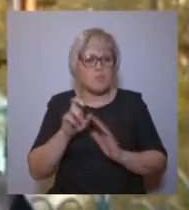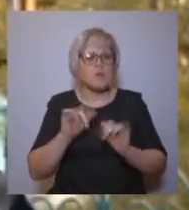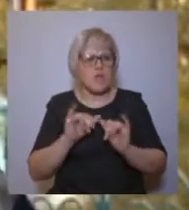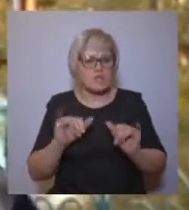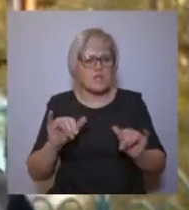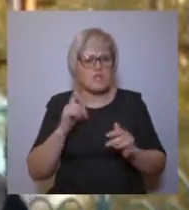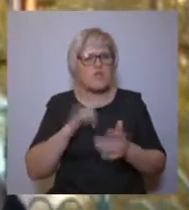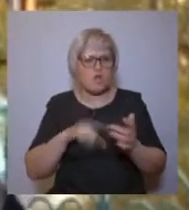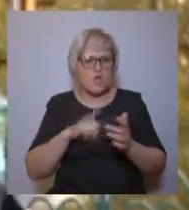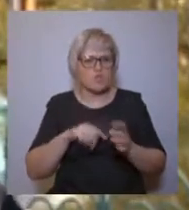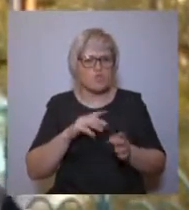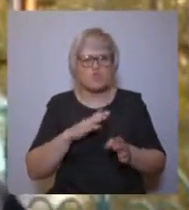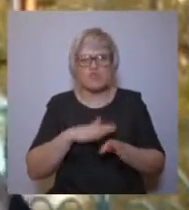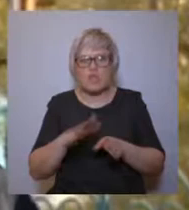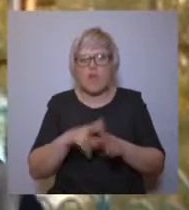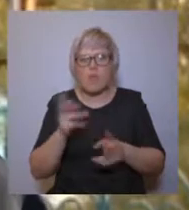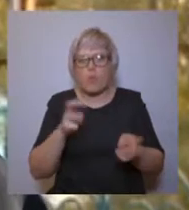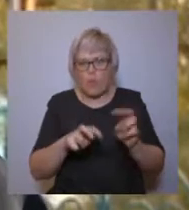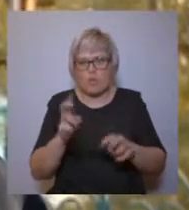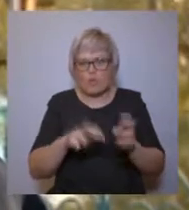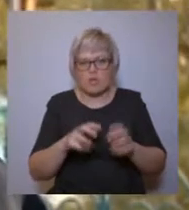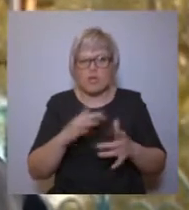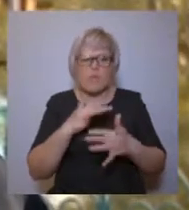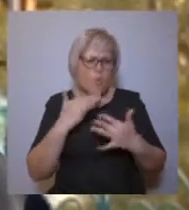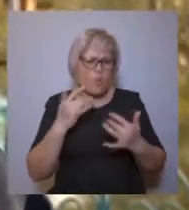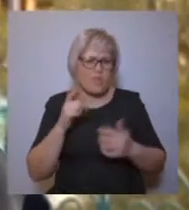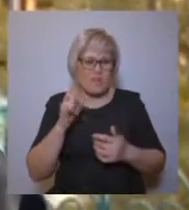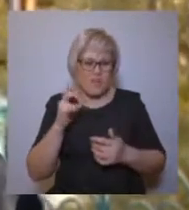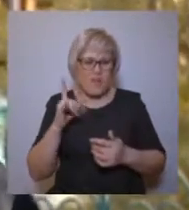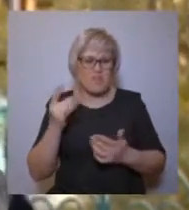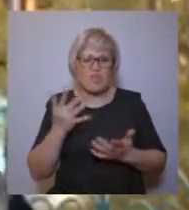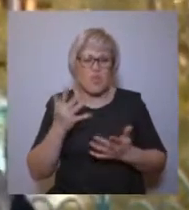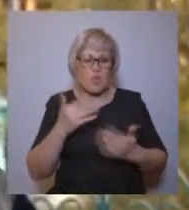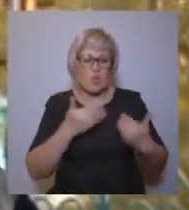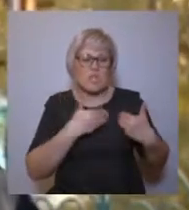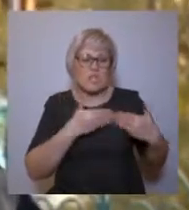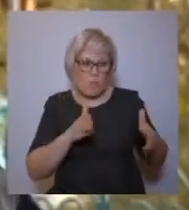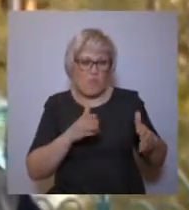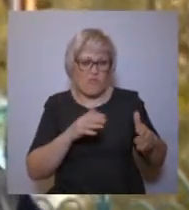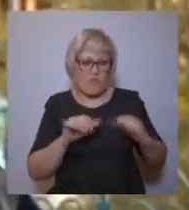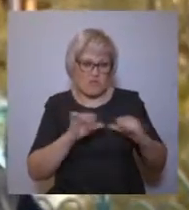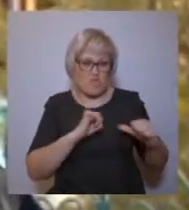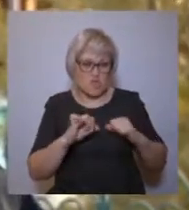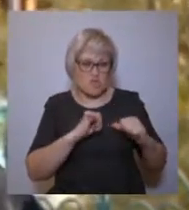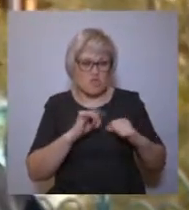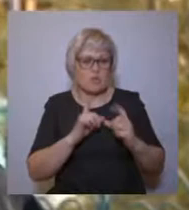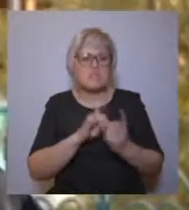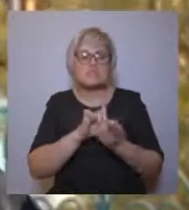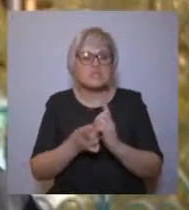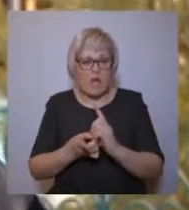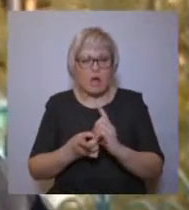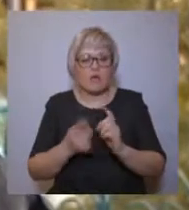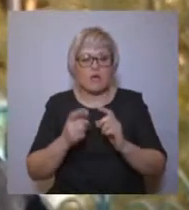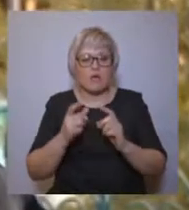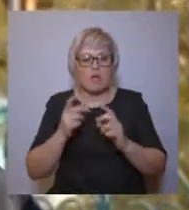построены, посещал эти юрты, которые он крестил, он с удовлетворением отмечал, что храмы растут, верующие